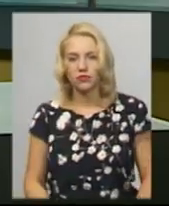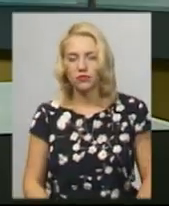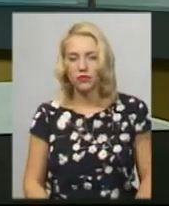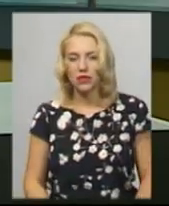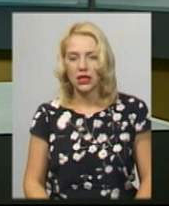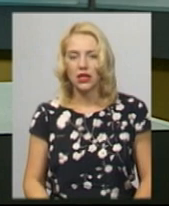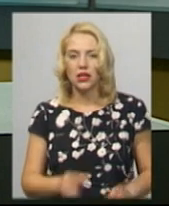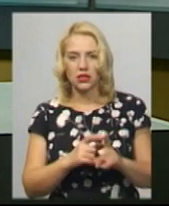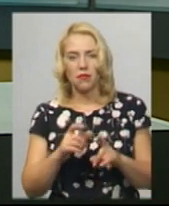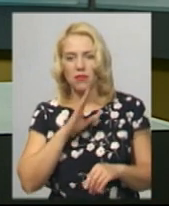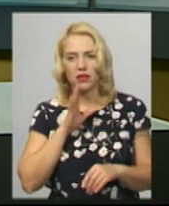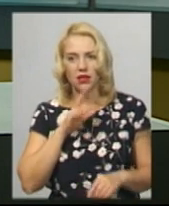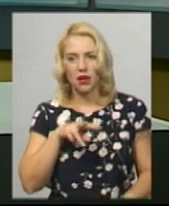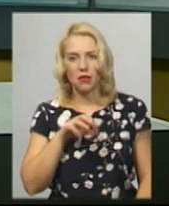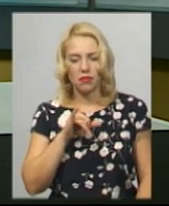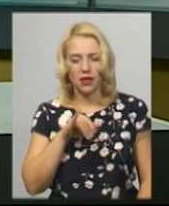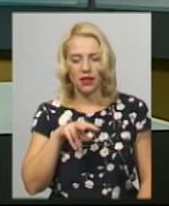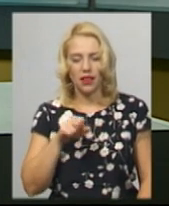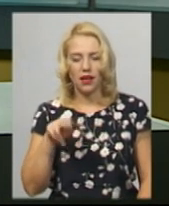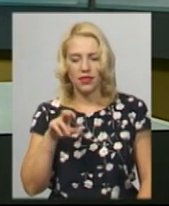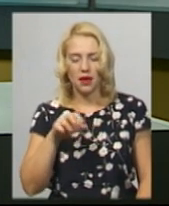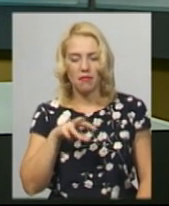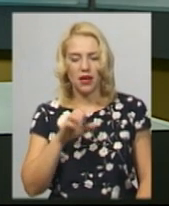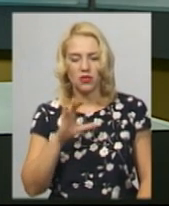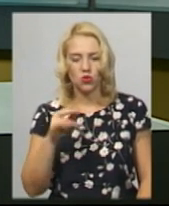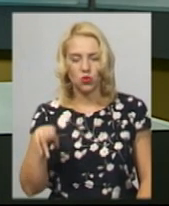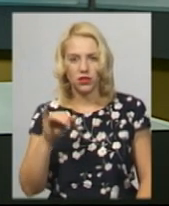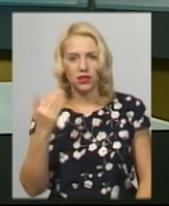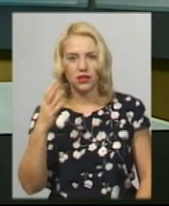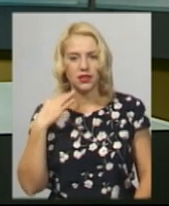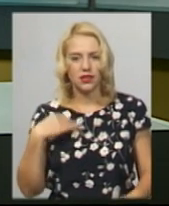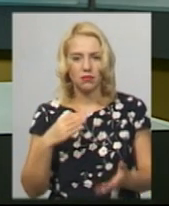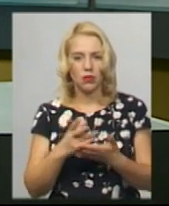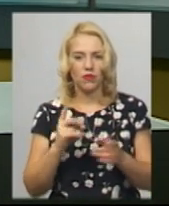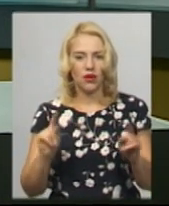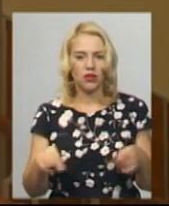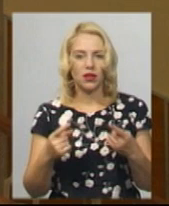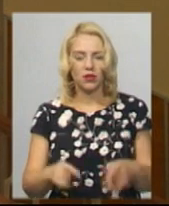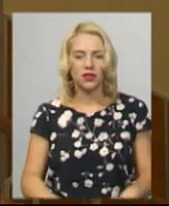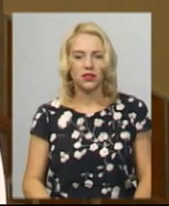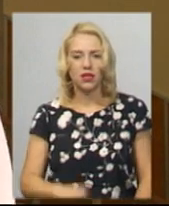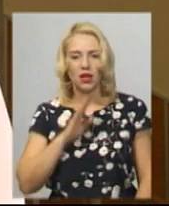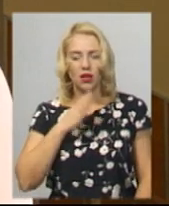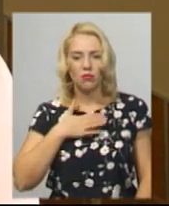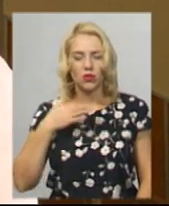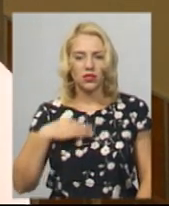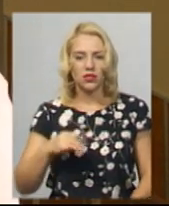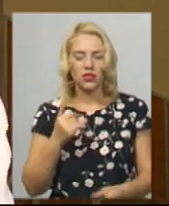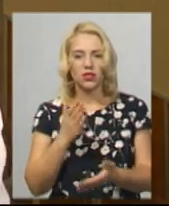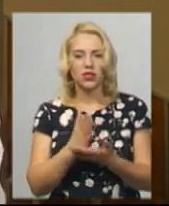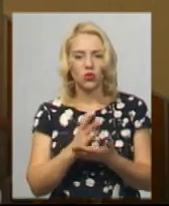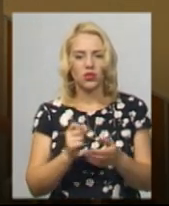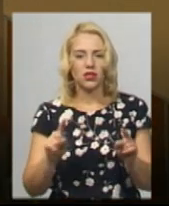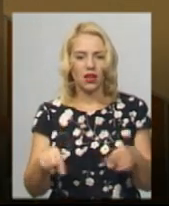За словами матері Мілада Масуді, її син наразі перебуває на реабілітації. Мій син зараз знаходиться на